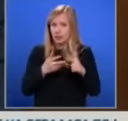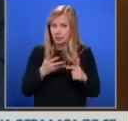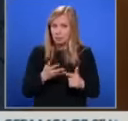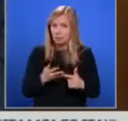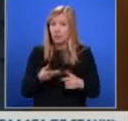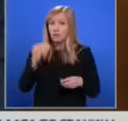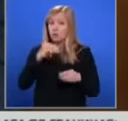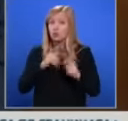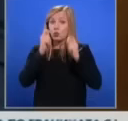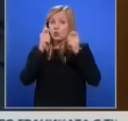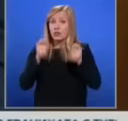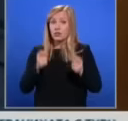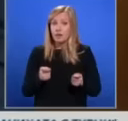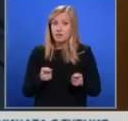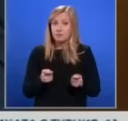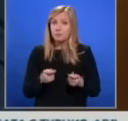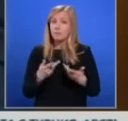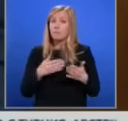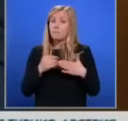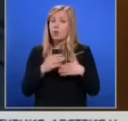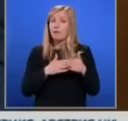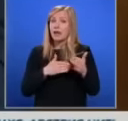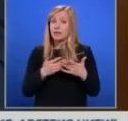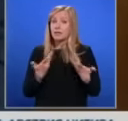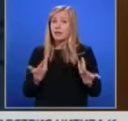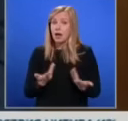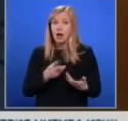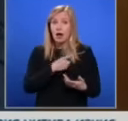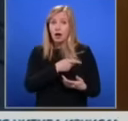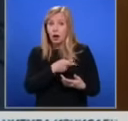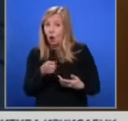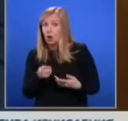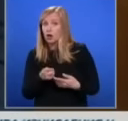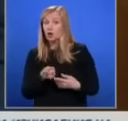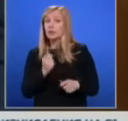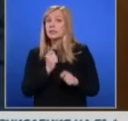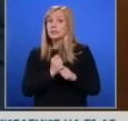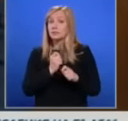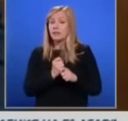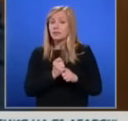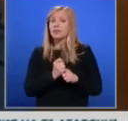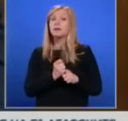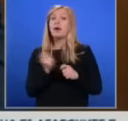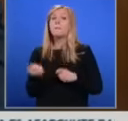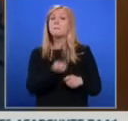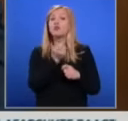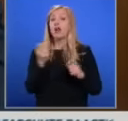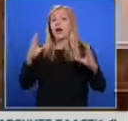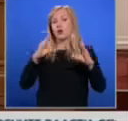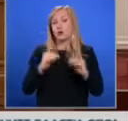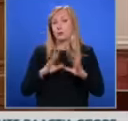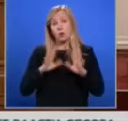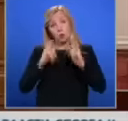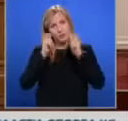Включително уважавам професията на хората, които се занимават с пожарогасение. Много